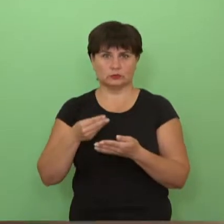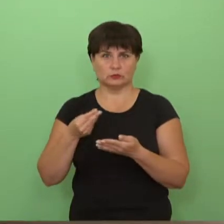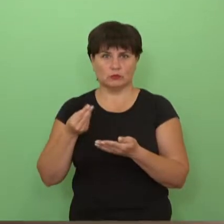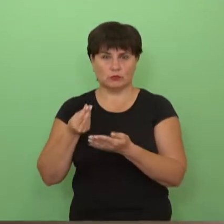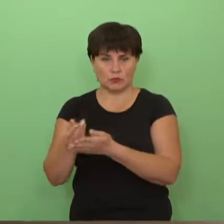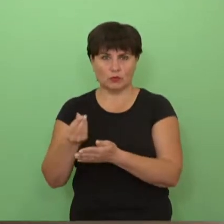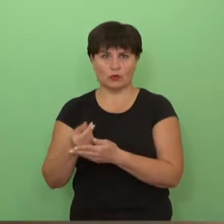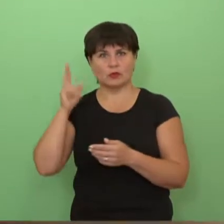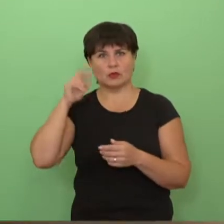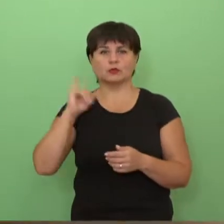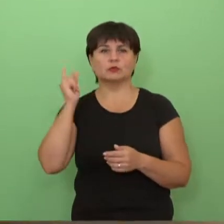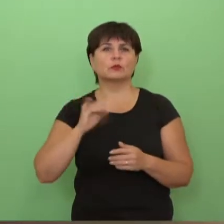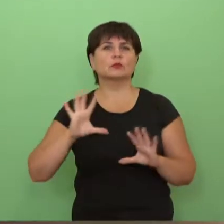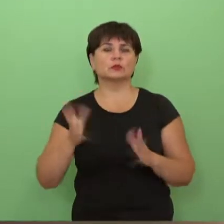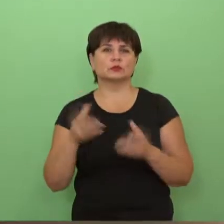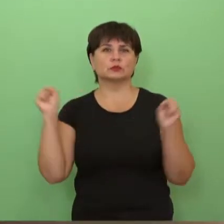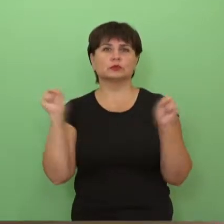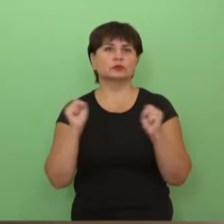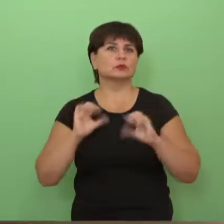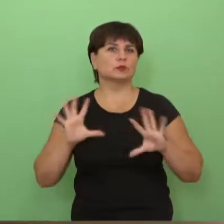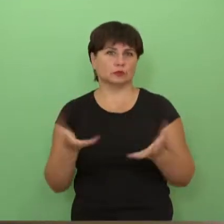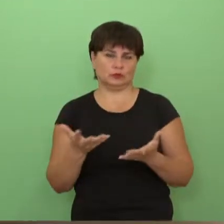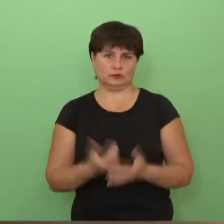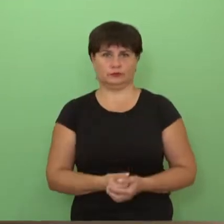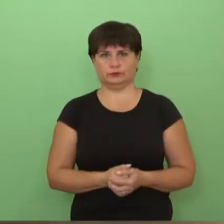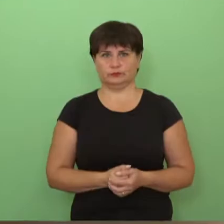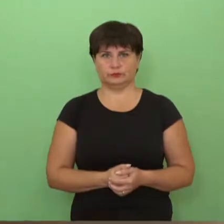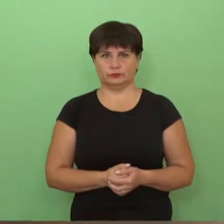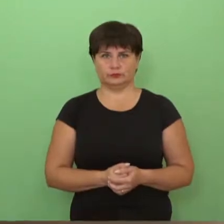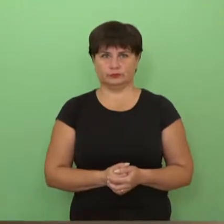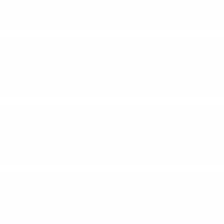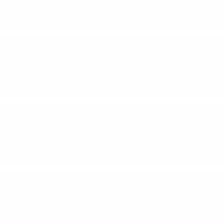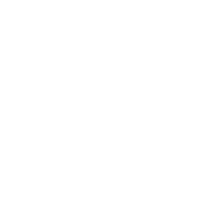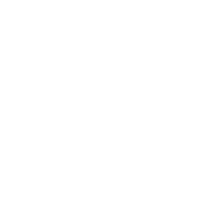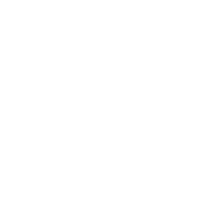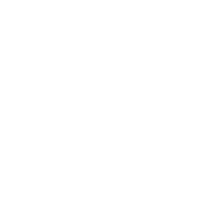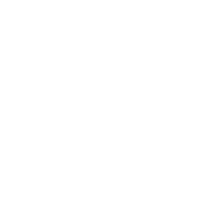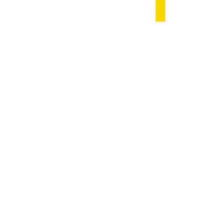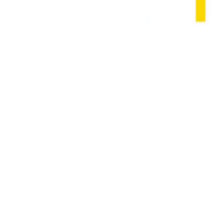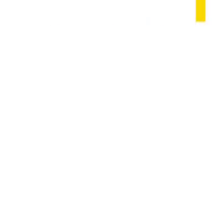nežinom, koks bus rudokų, kokia žiema, tai darbuotojai dabar į atostogų.